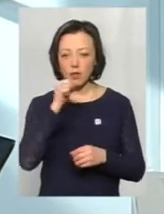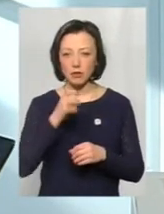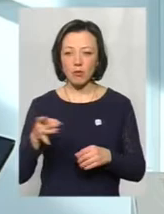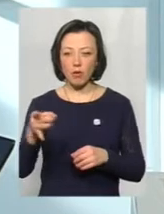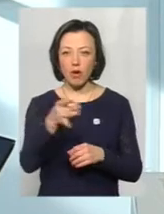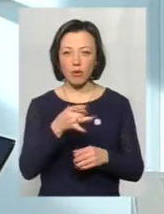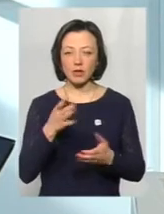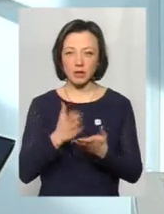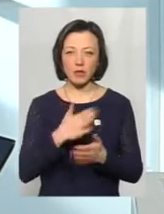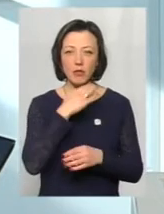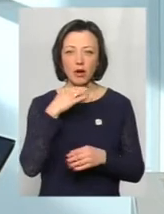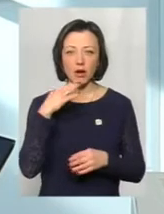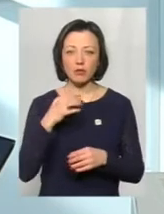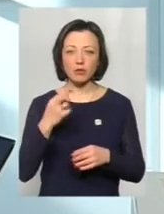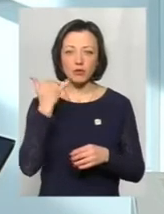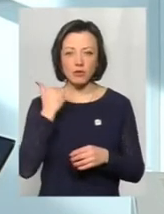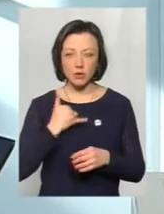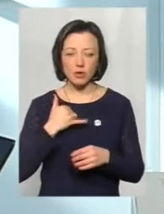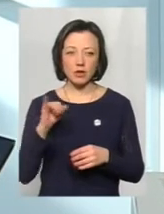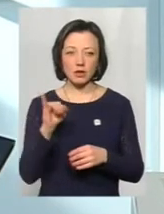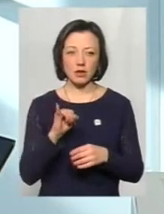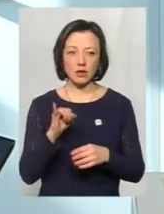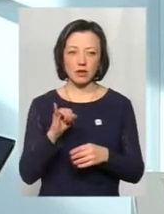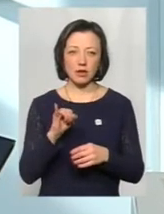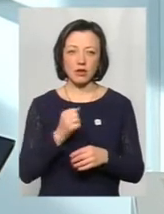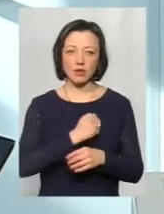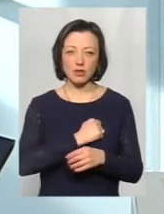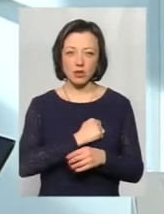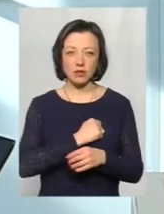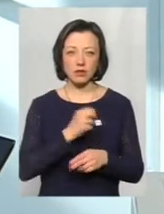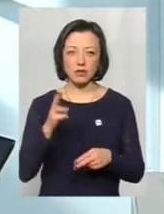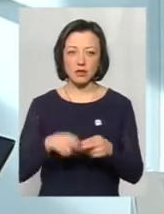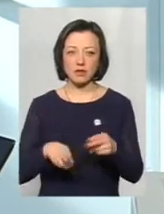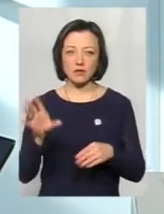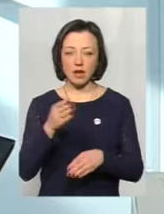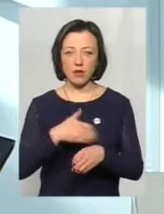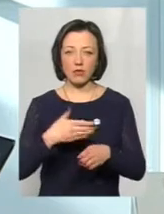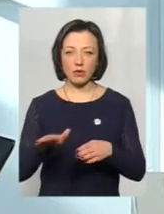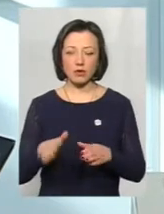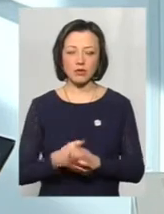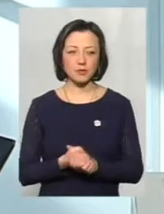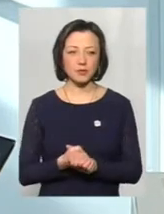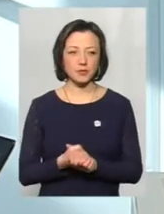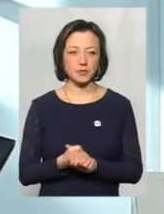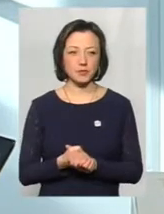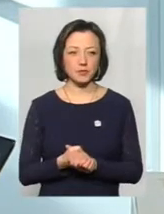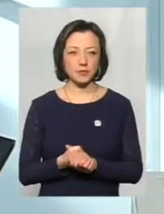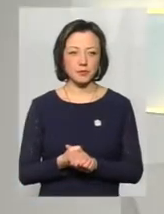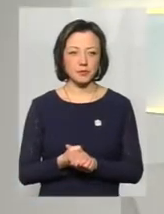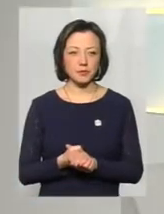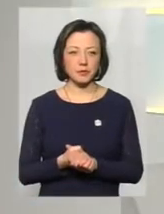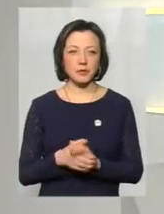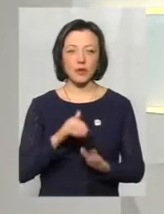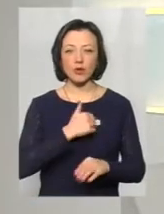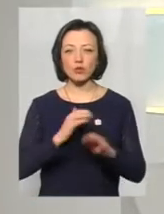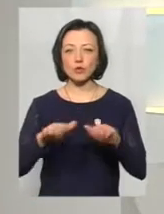районах вже є багато, тому що до нас дзвонять, і, на жаль, закінчується все ампутація. Дякую, пані Оксана. Я хочу